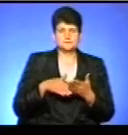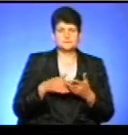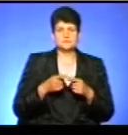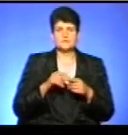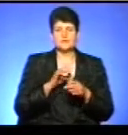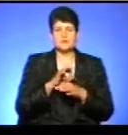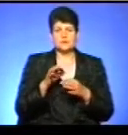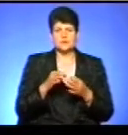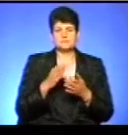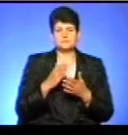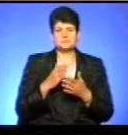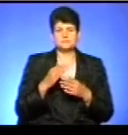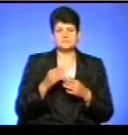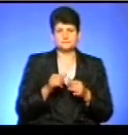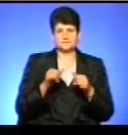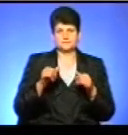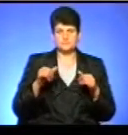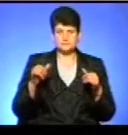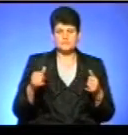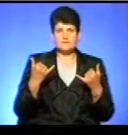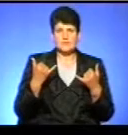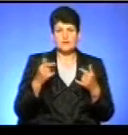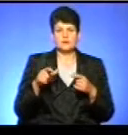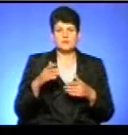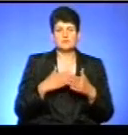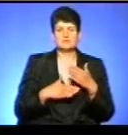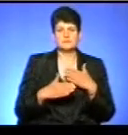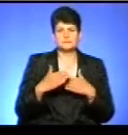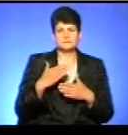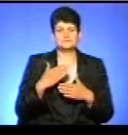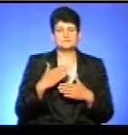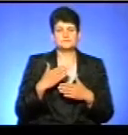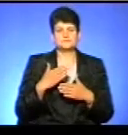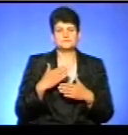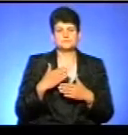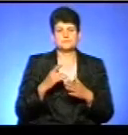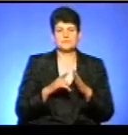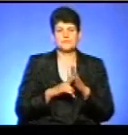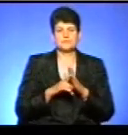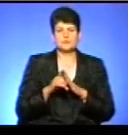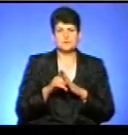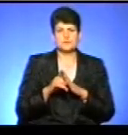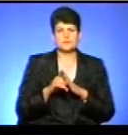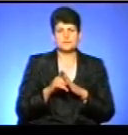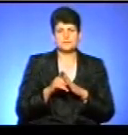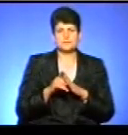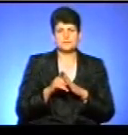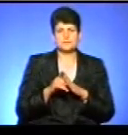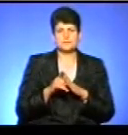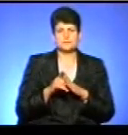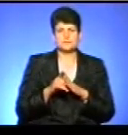Цей проєкт набирає обертів. Зараз люди з інвалідністю починають тільки